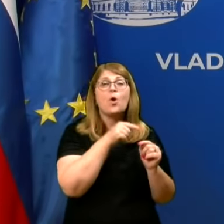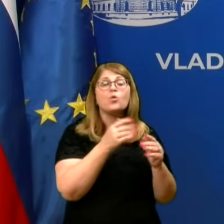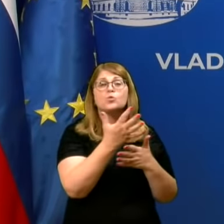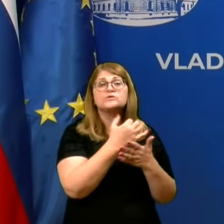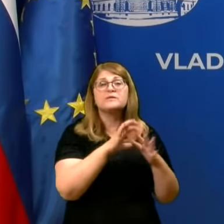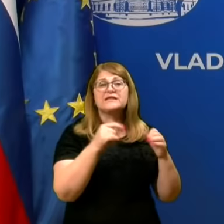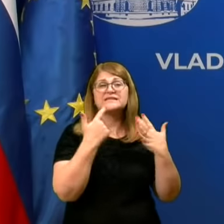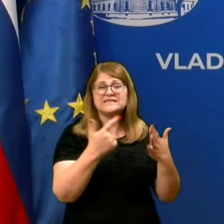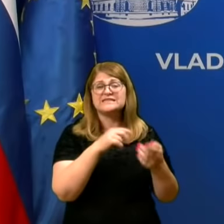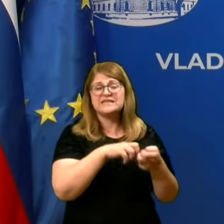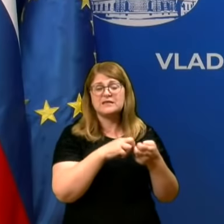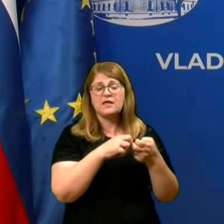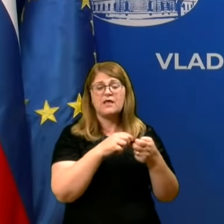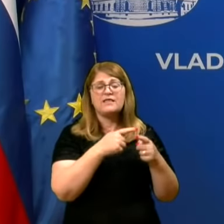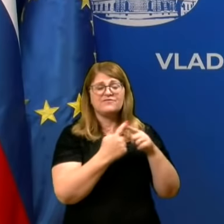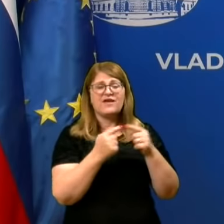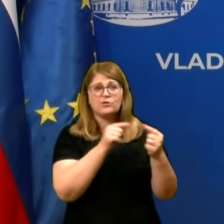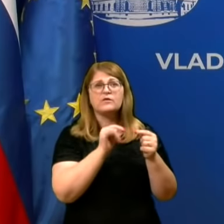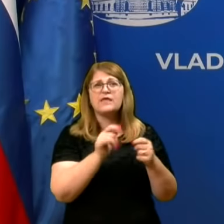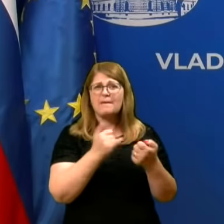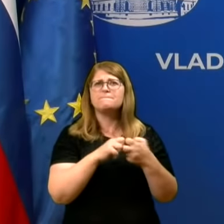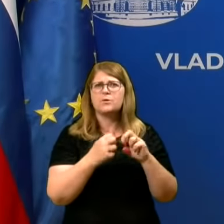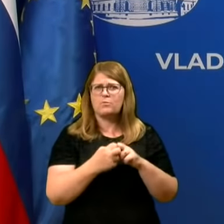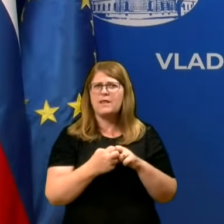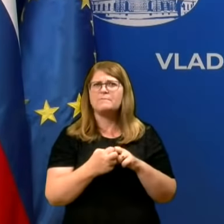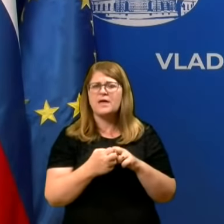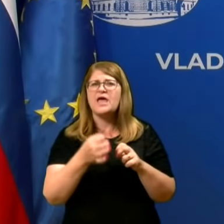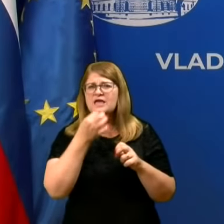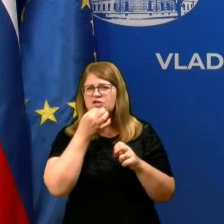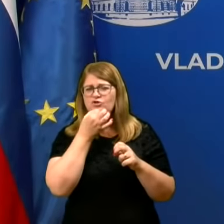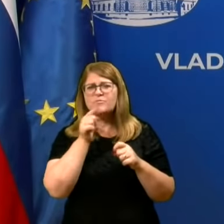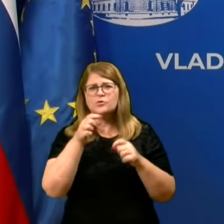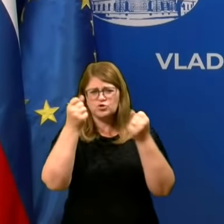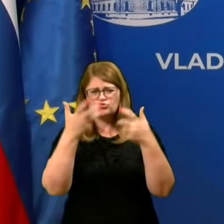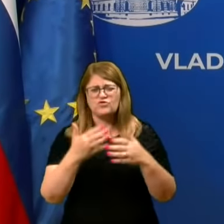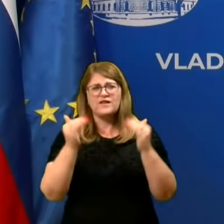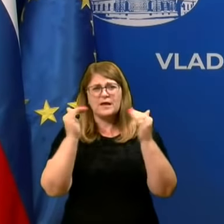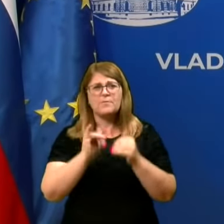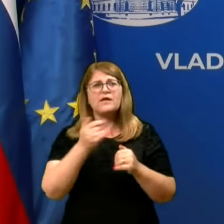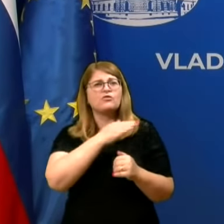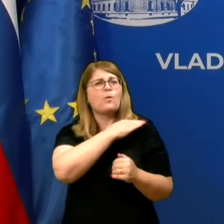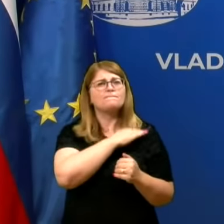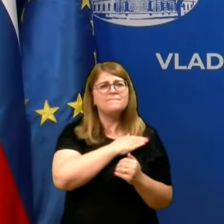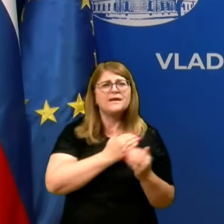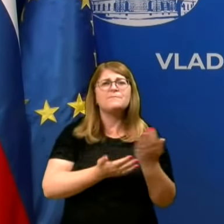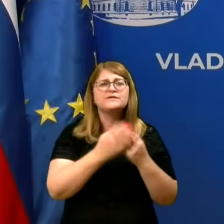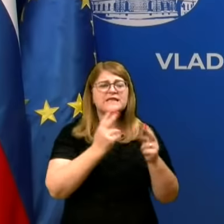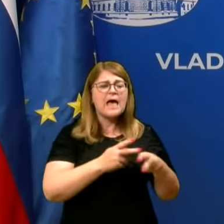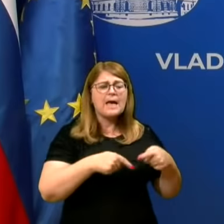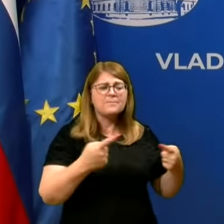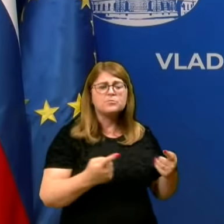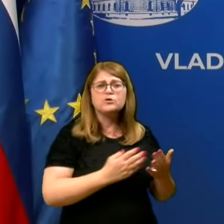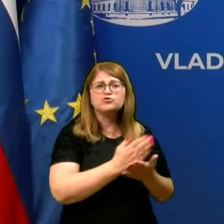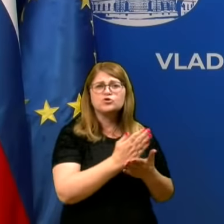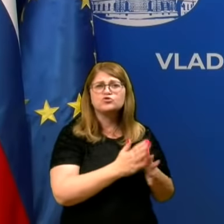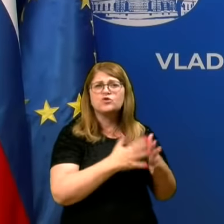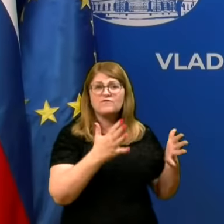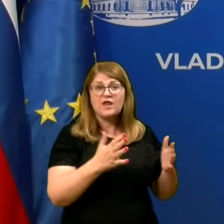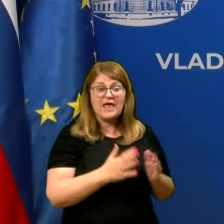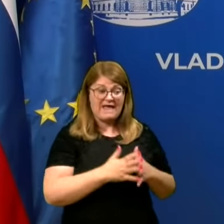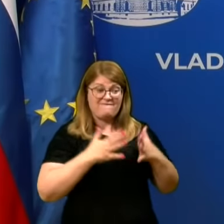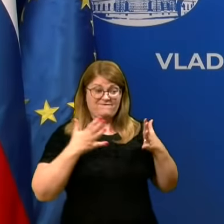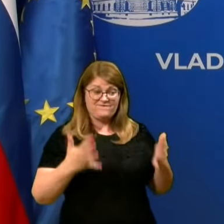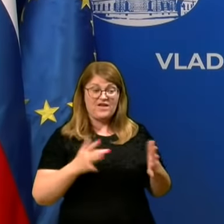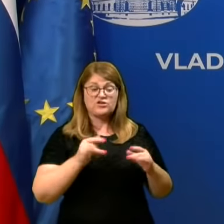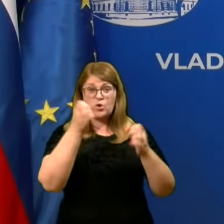kontaktov, imamo problem. Imamo problem zato, ker če prosto številke majhne, je to breme na epidemiološko službo veliko. In večje, kot število